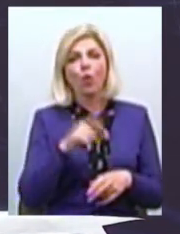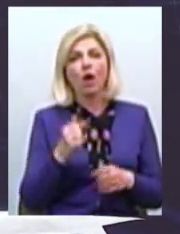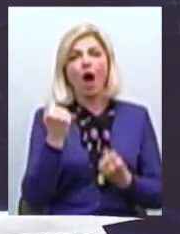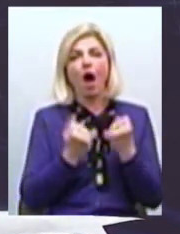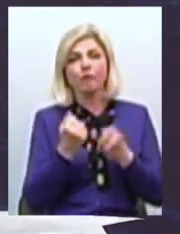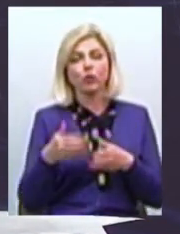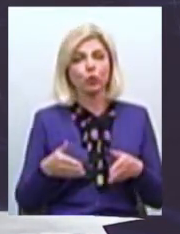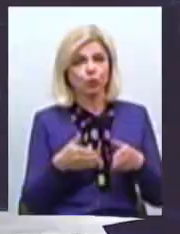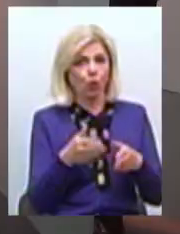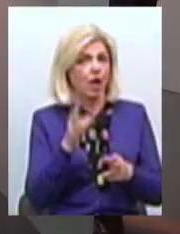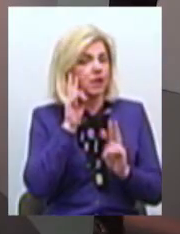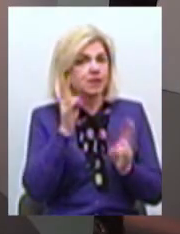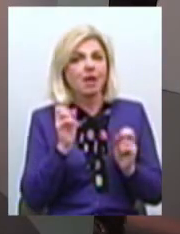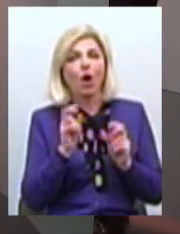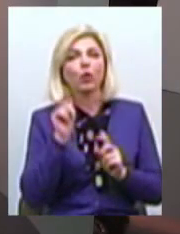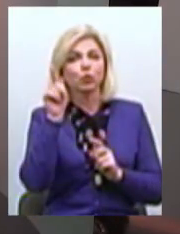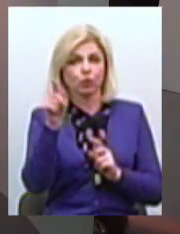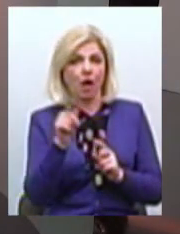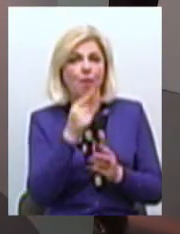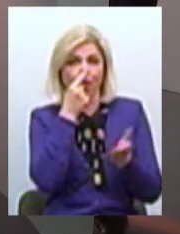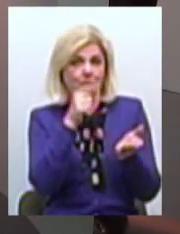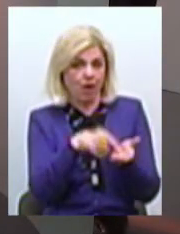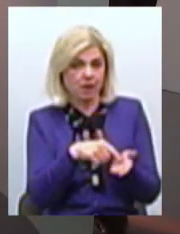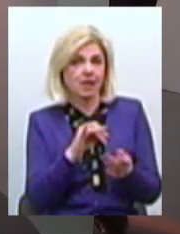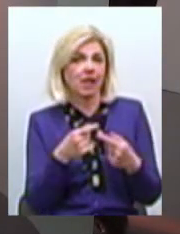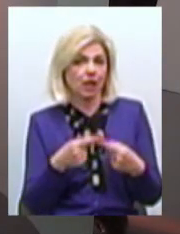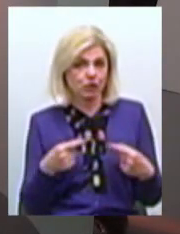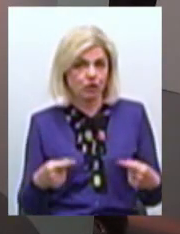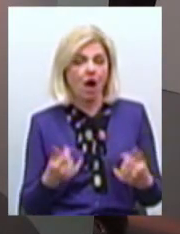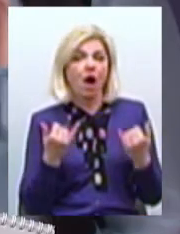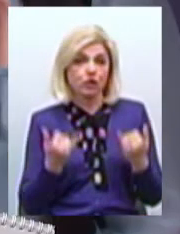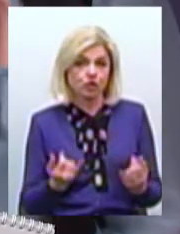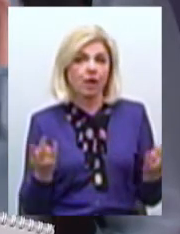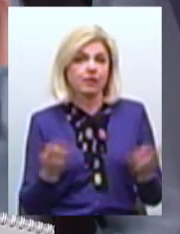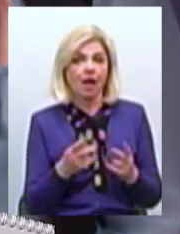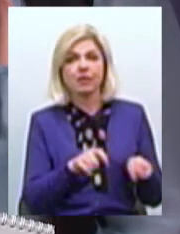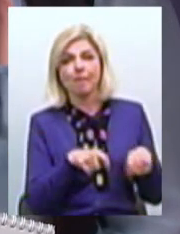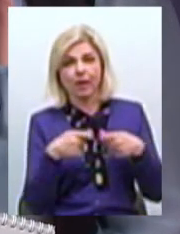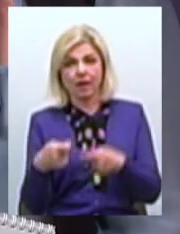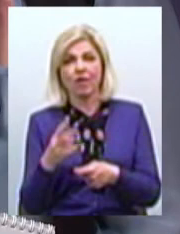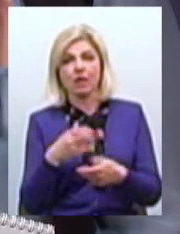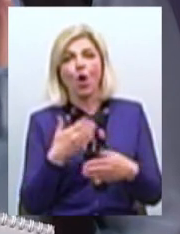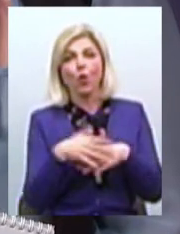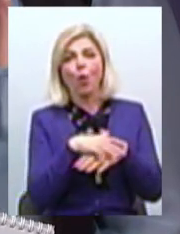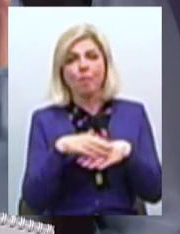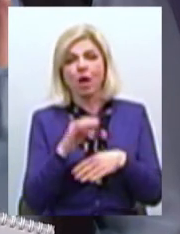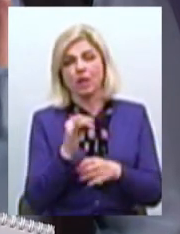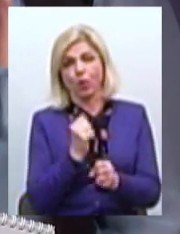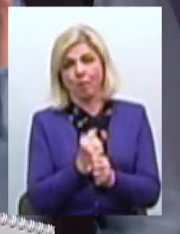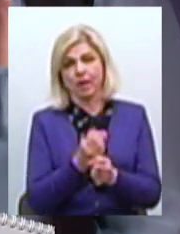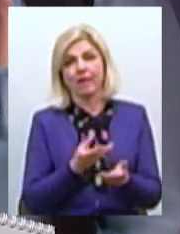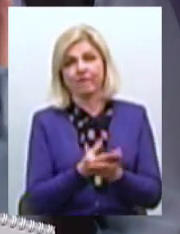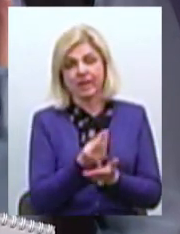достучатися І інше І я вважаю Що дійсно необхідно Передавати їх на міста На громади І робити фінансування